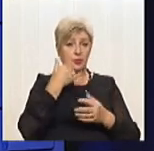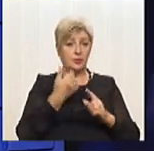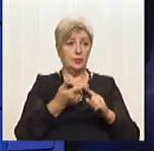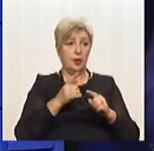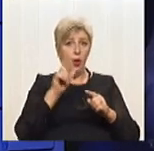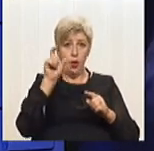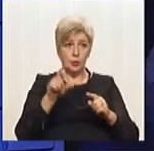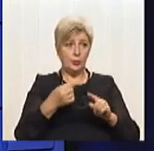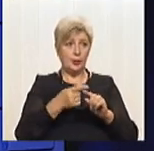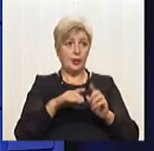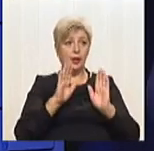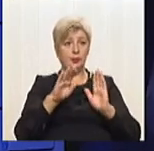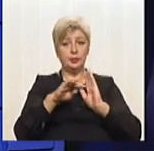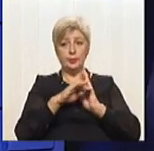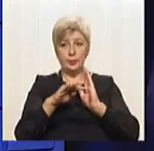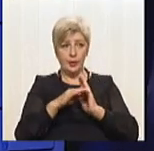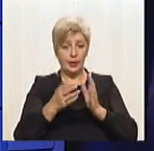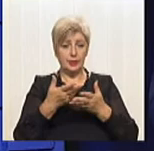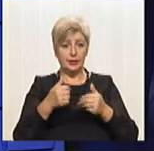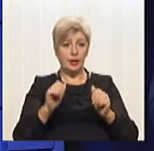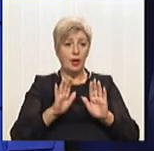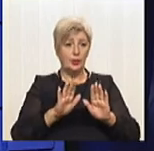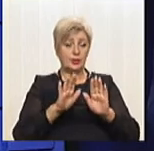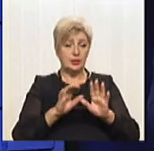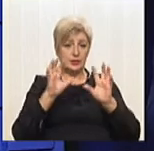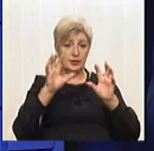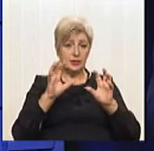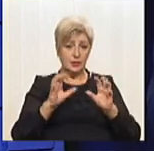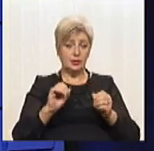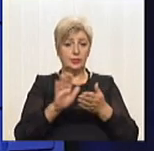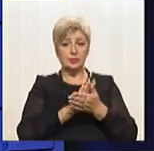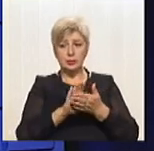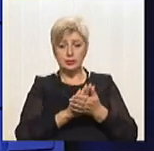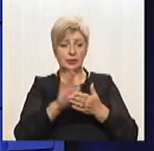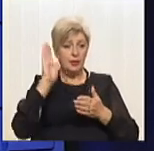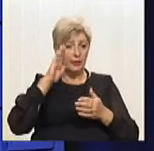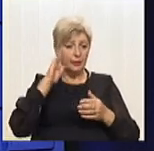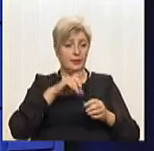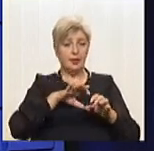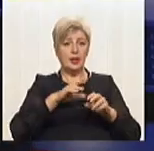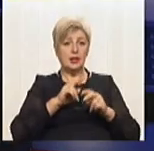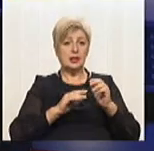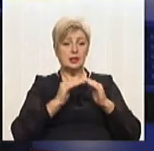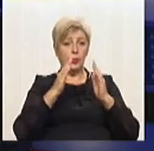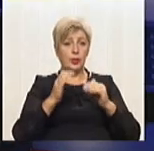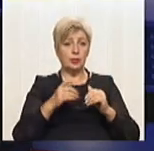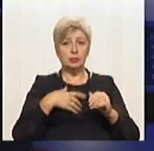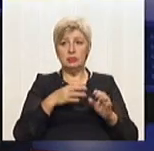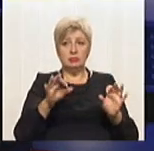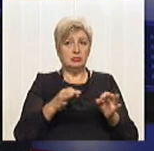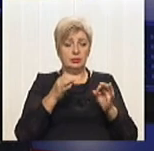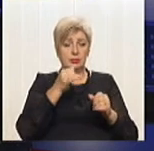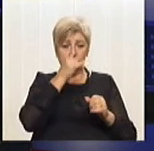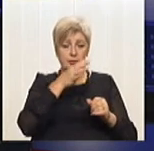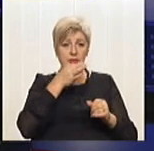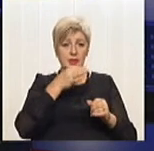допомагати, наприклад, просувати проєкти про реконструкцію чесних споруд. І вони не змогли цього сказати. Єдине, що вони сказали, що вони